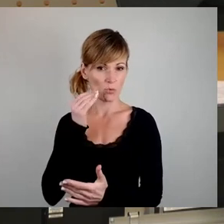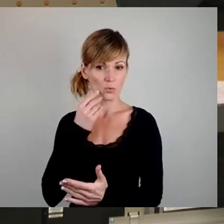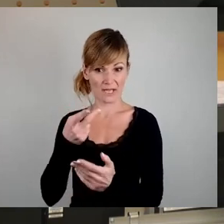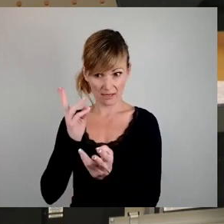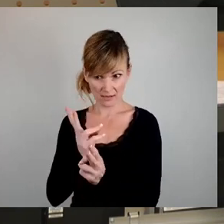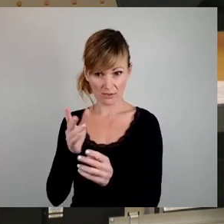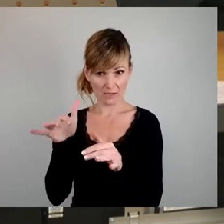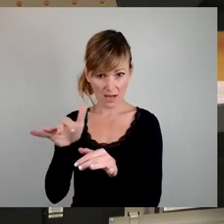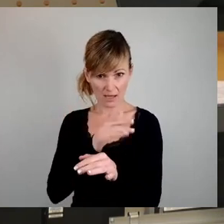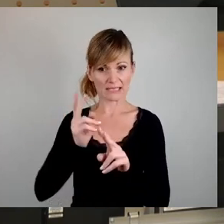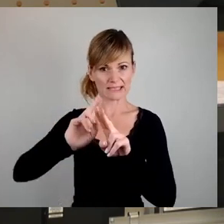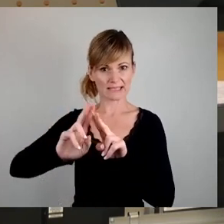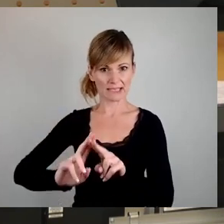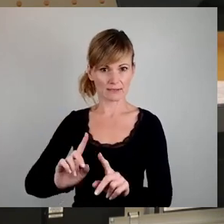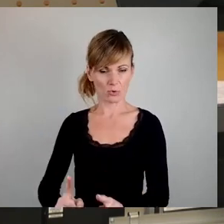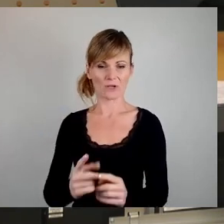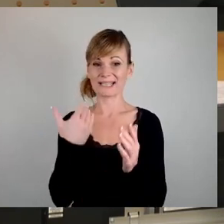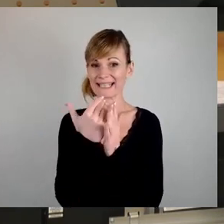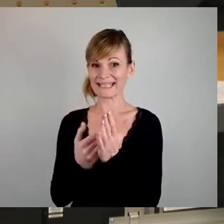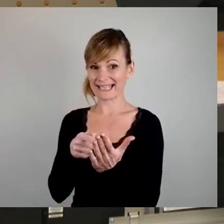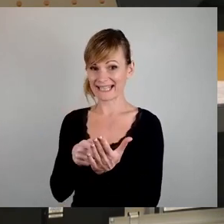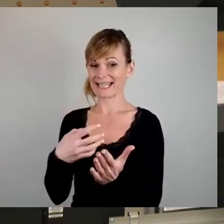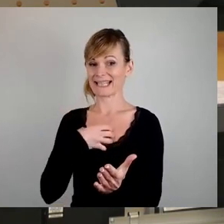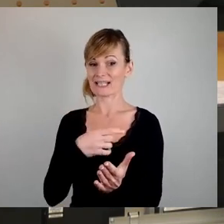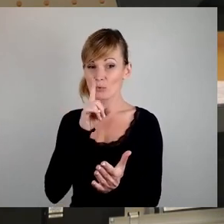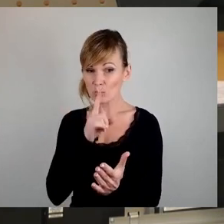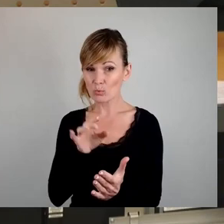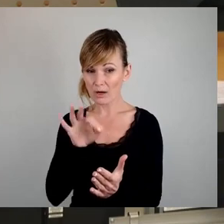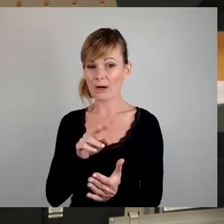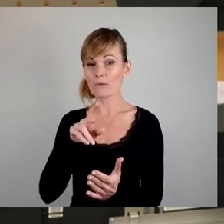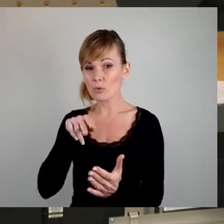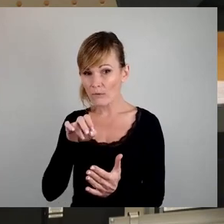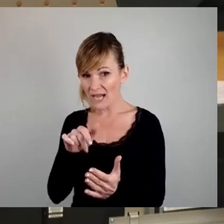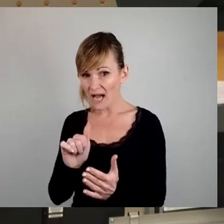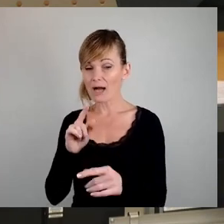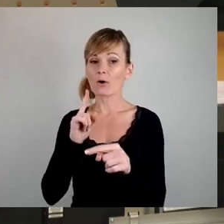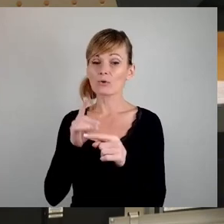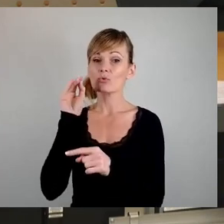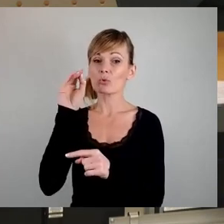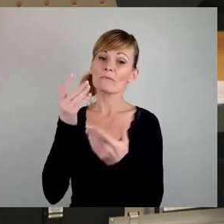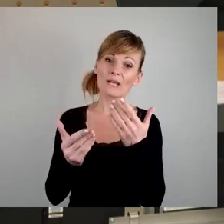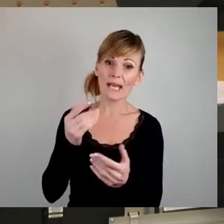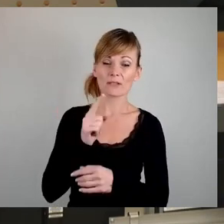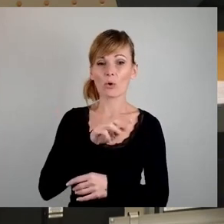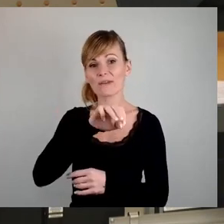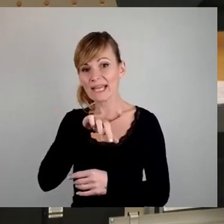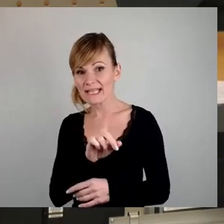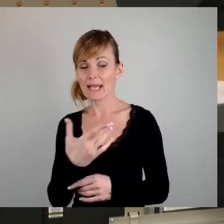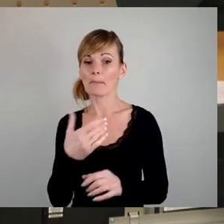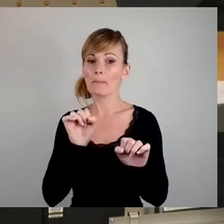Richtlinie, von der in Dresden ausschließlich die Bonovia und dann zukünftig vielleicht auch die WED profitieren können.